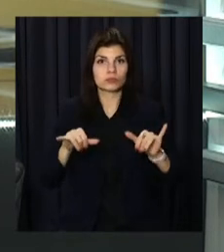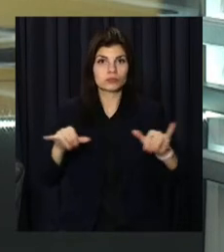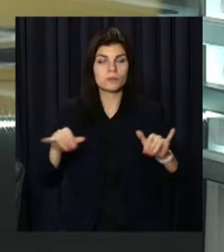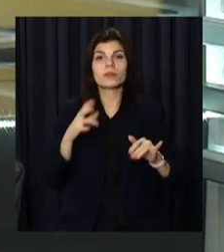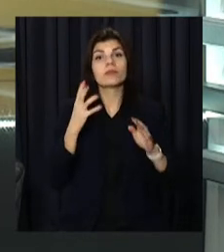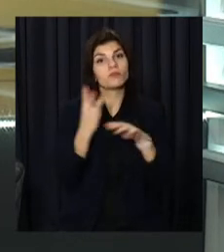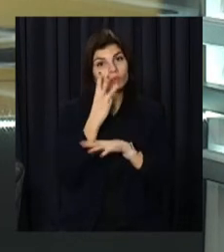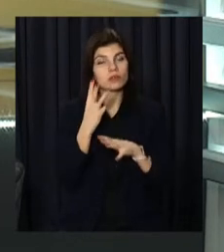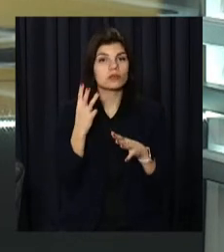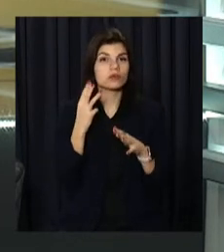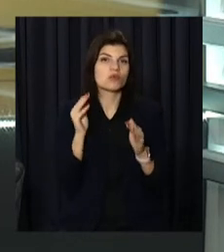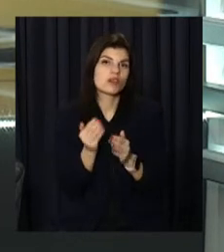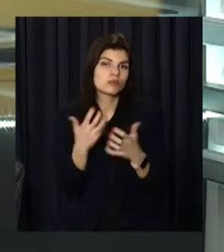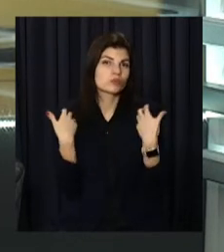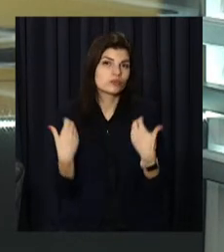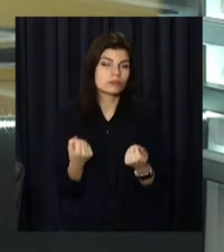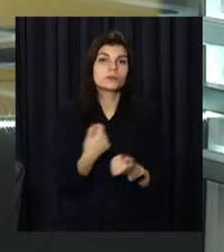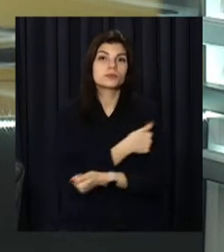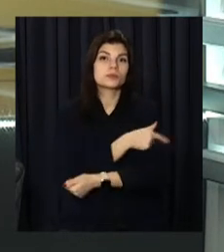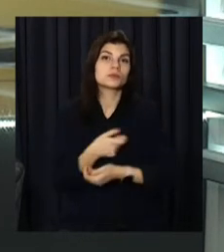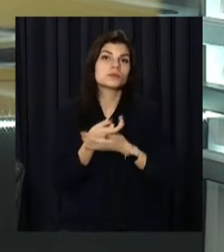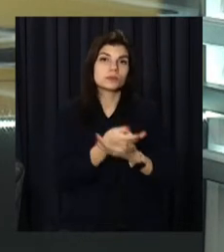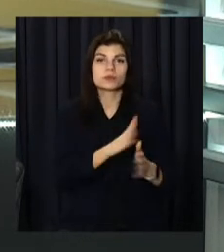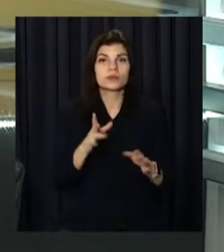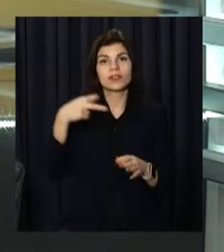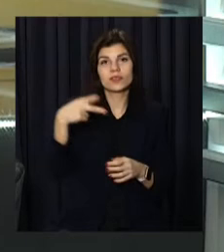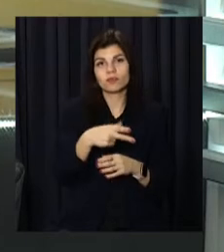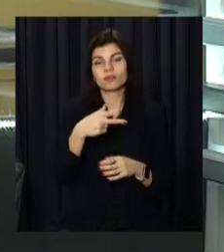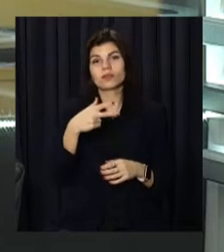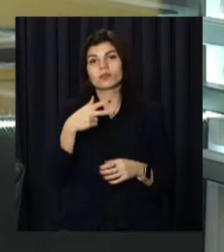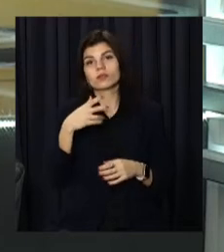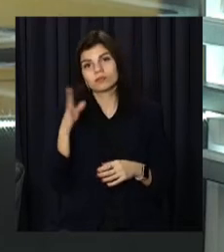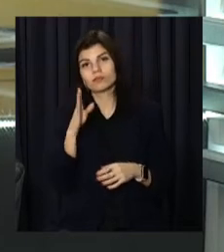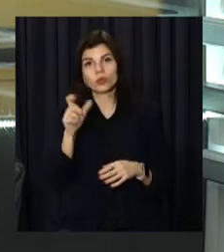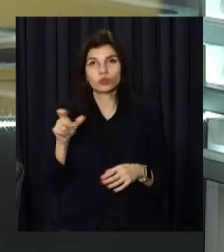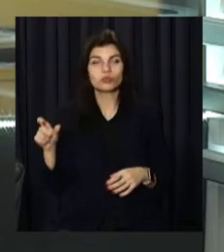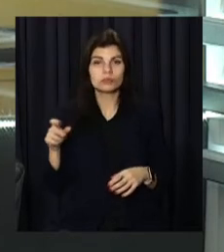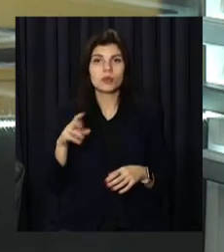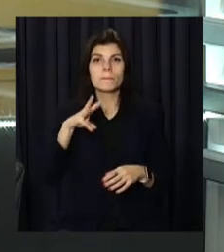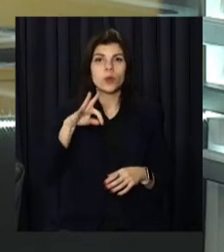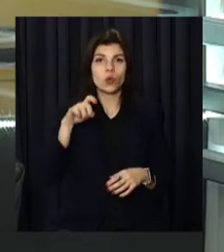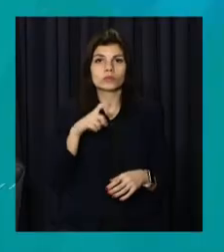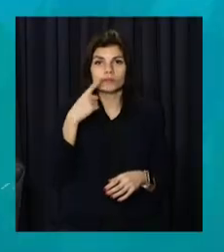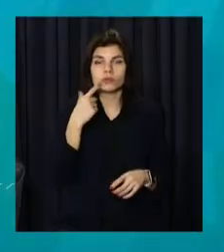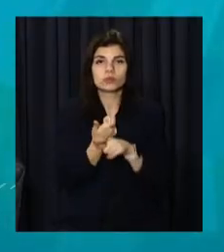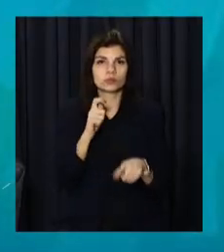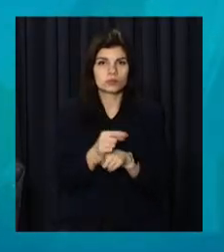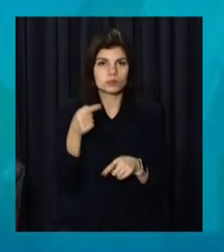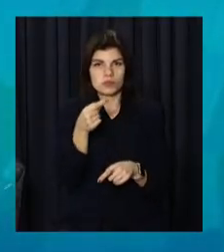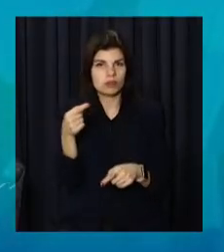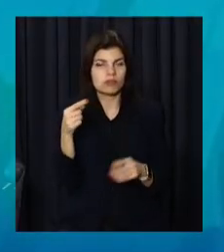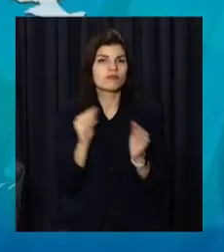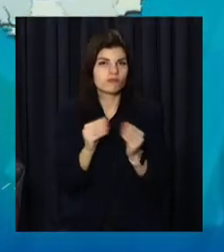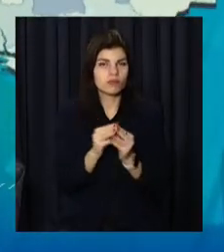одужали в три чи менше. Ушпиталили більше як дві тисячі пацієнтів, кажуть у МОЗ. Негативна динаміка захворюваності